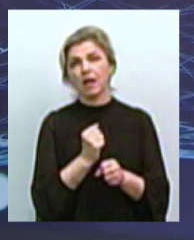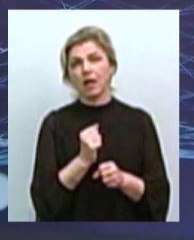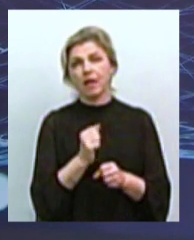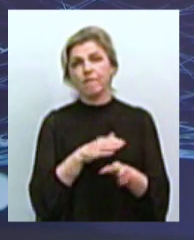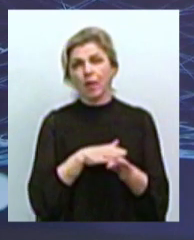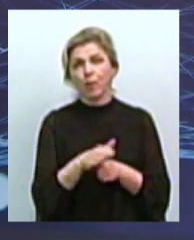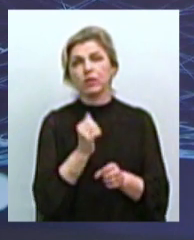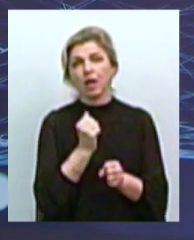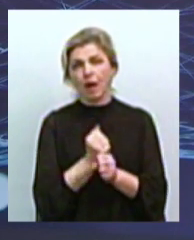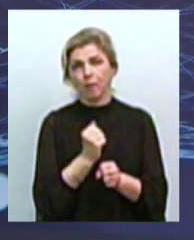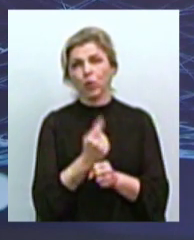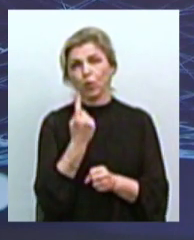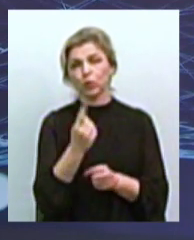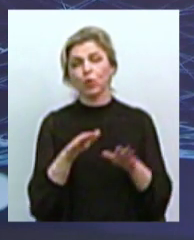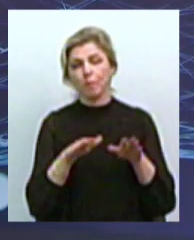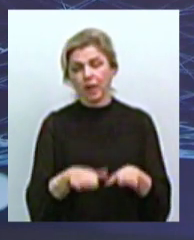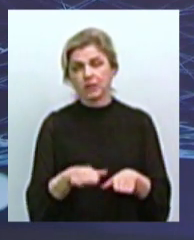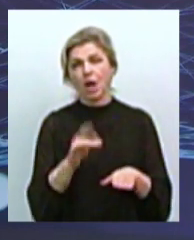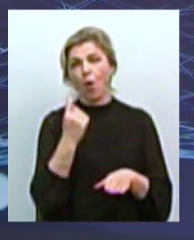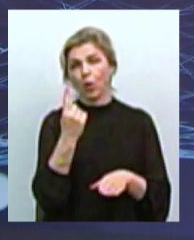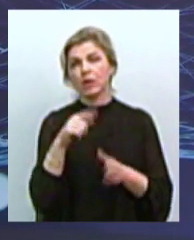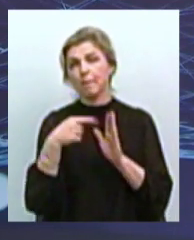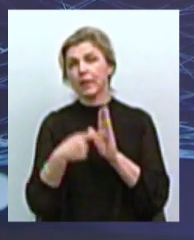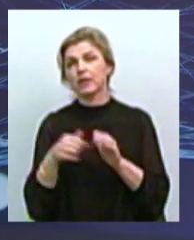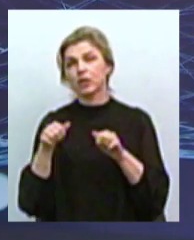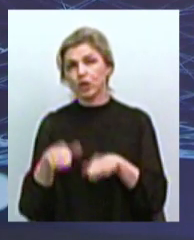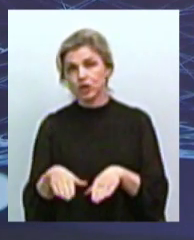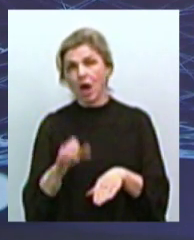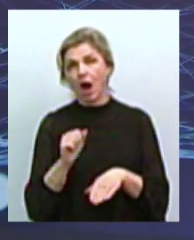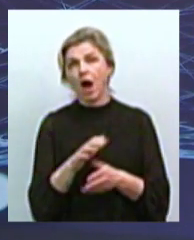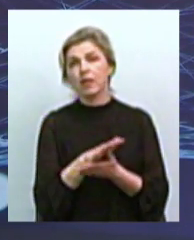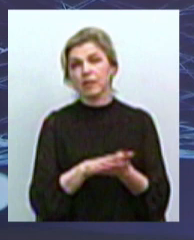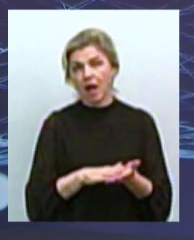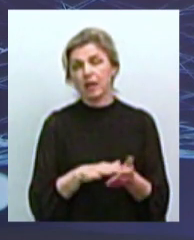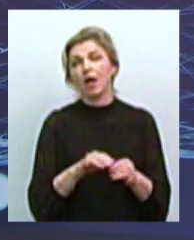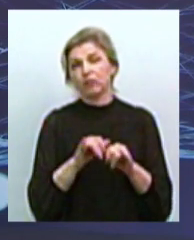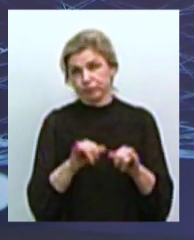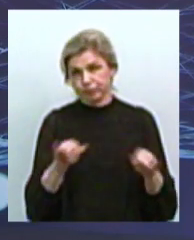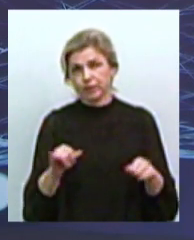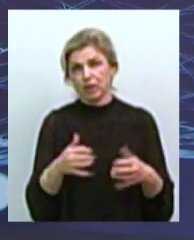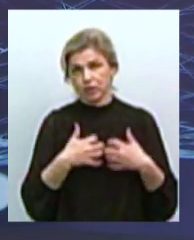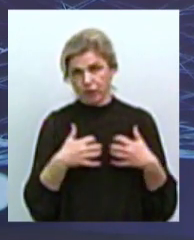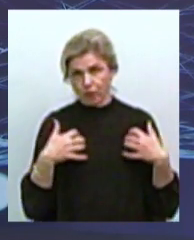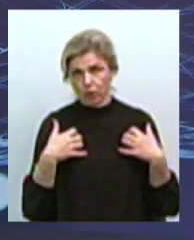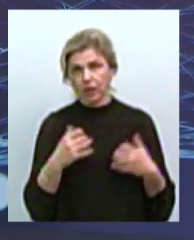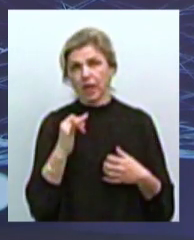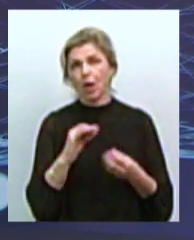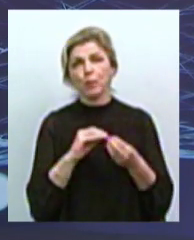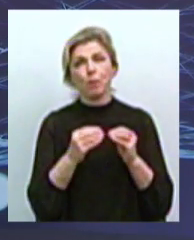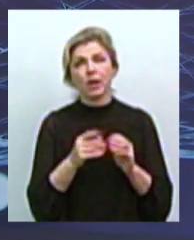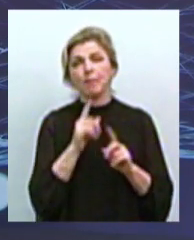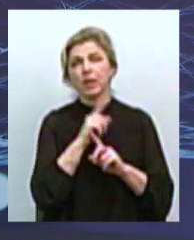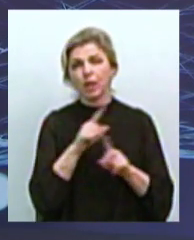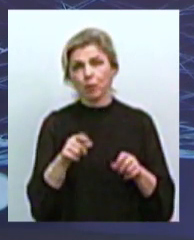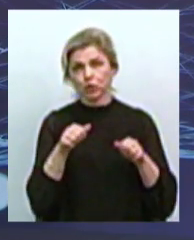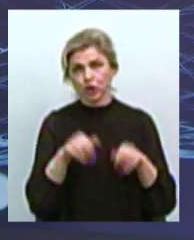точці, в одній крапочці, тут зробили якесь питання, вирішили, але далі тварини поповнюють ареал нашого міста. І, на превеликий жаль, проблема не буде вирішена тільки